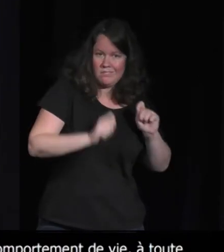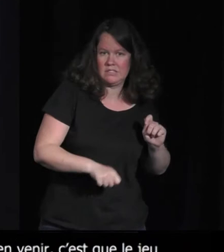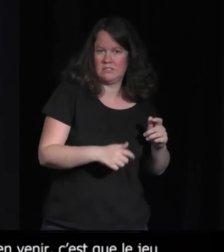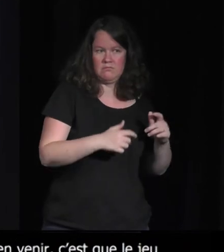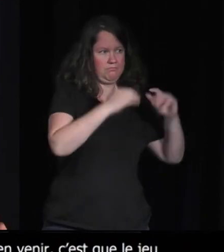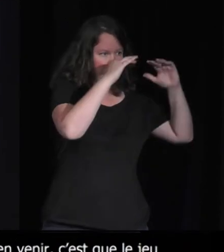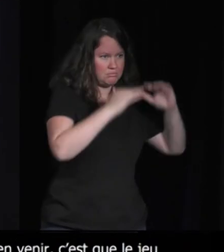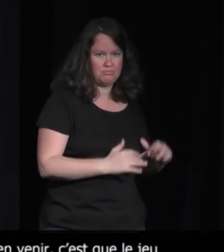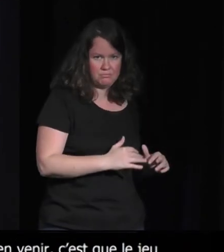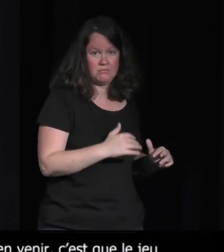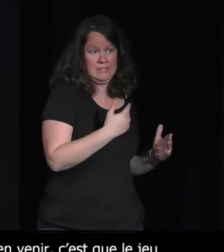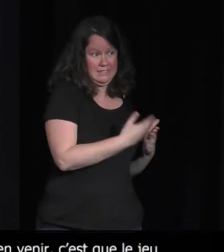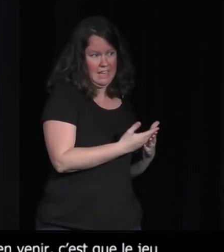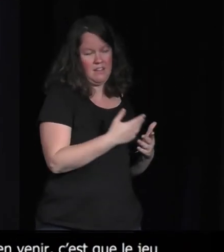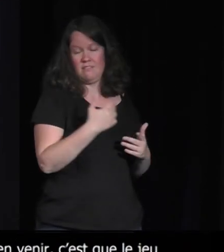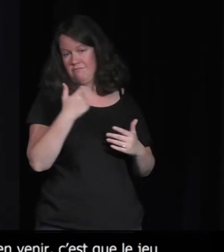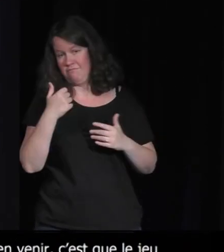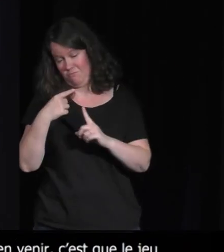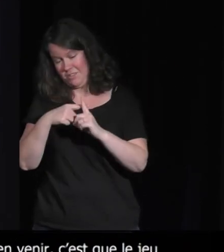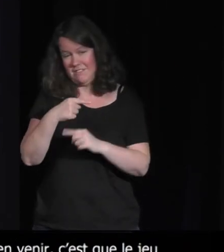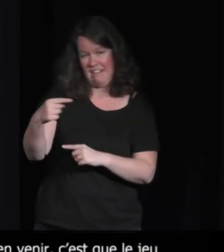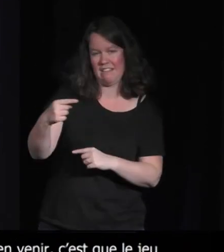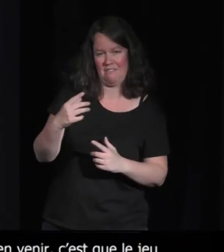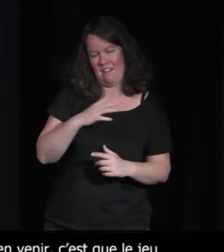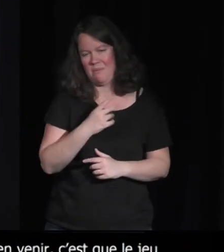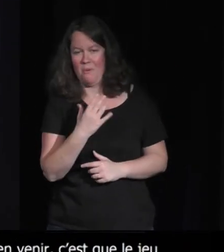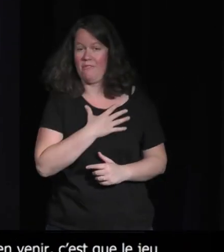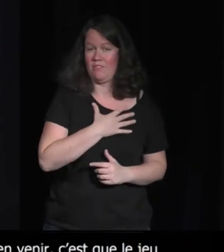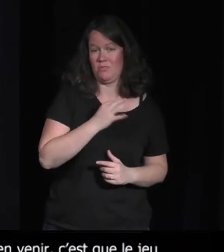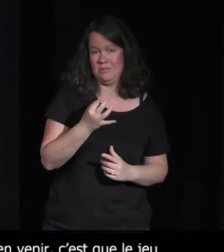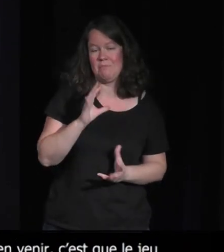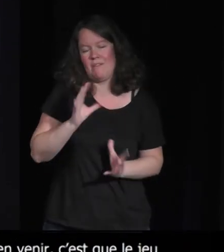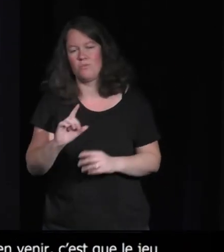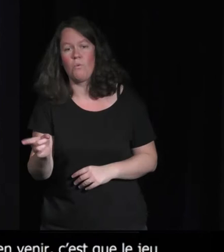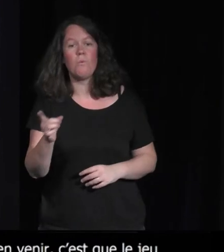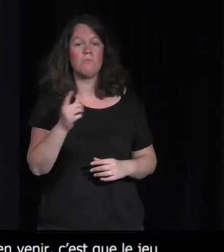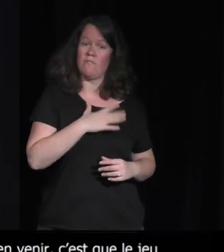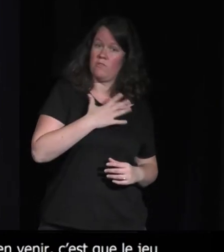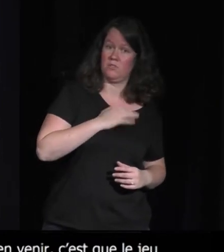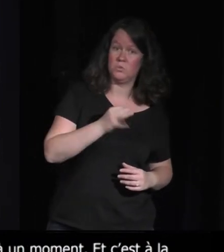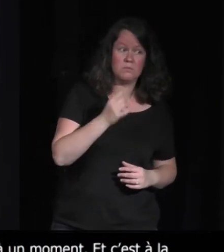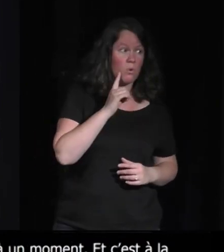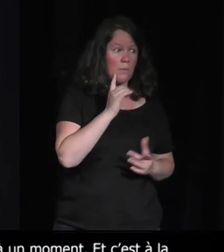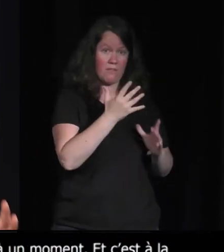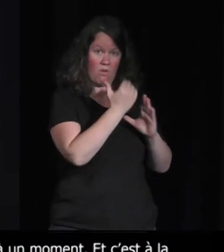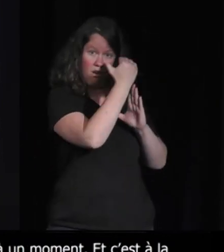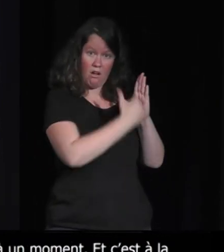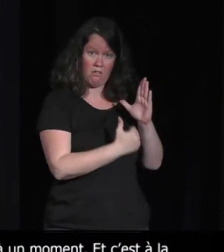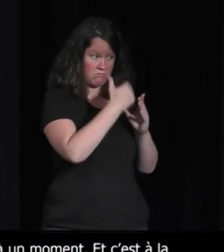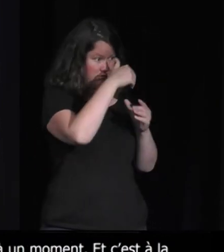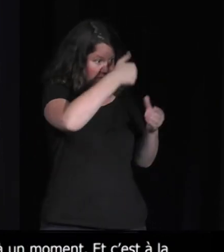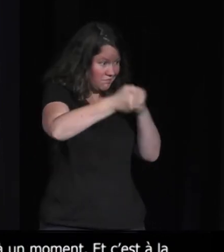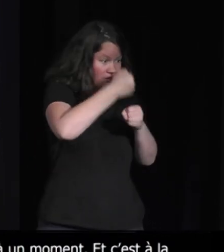du jeu vidéo. C'est une force parce qu'on peut expérimenter des règles de jeu, des systèmes.